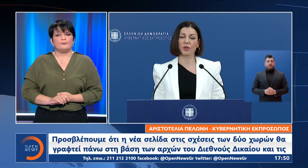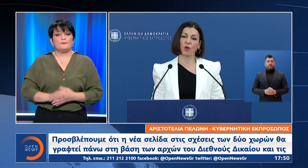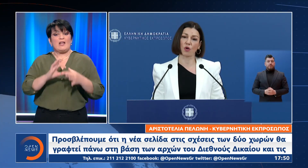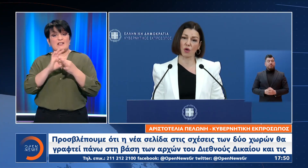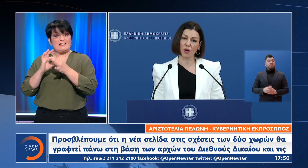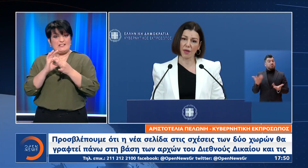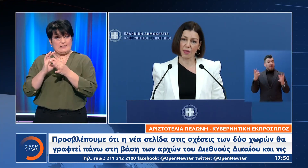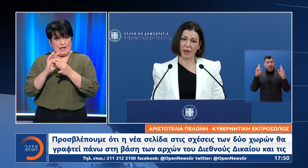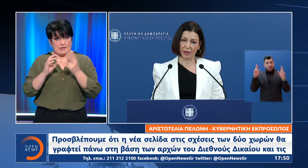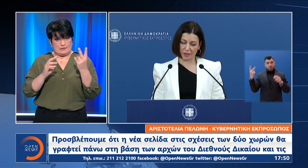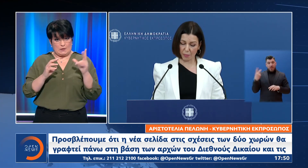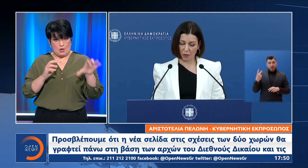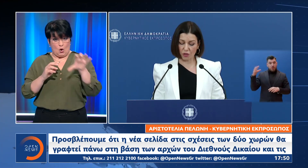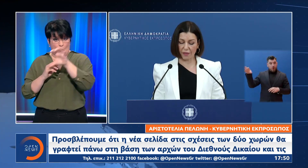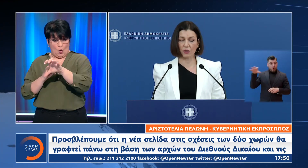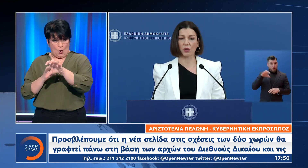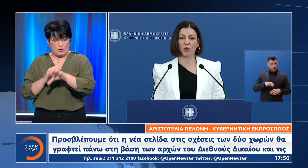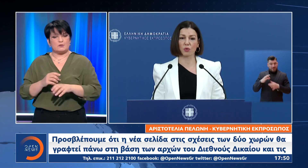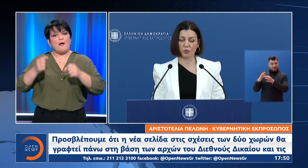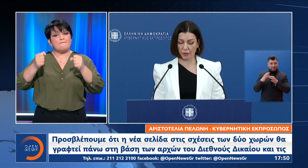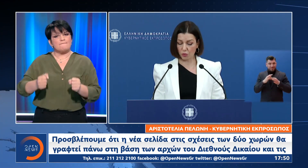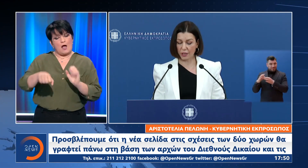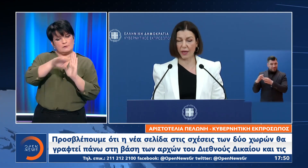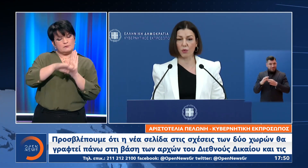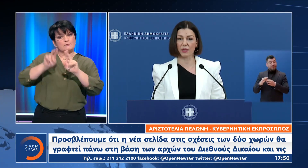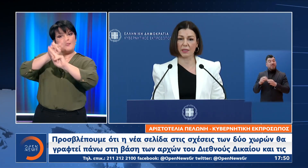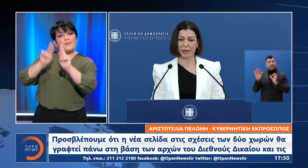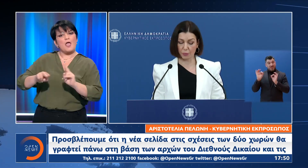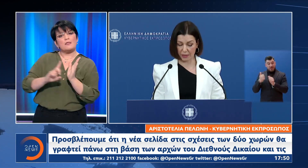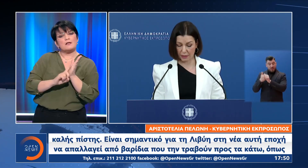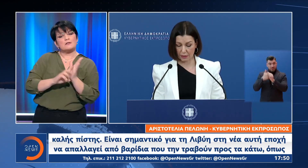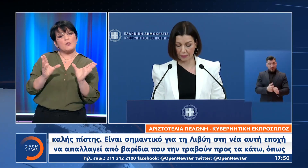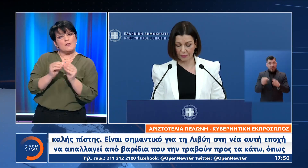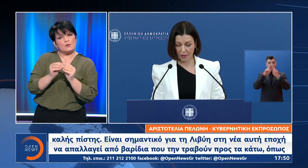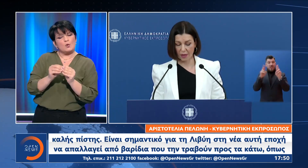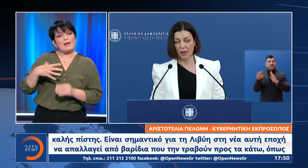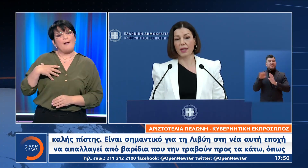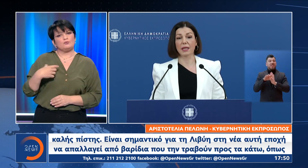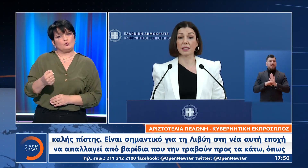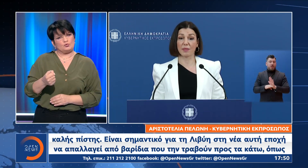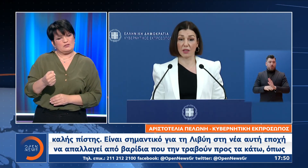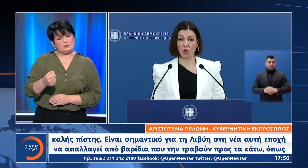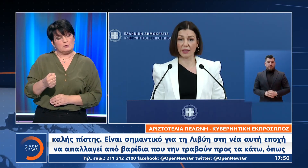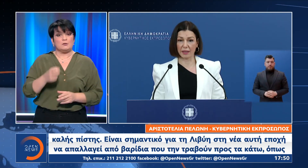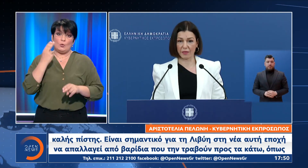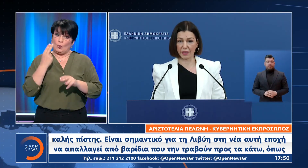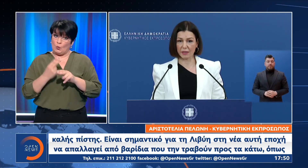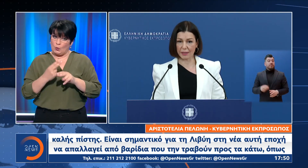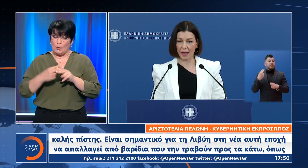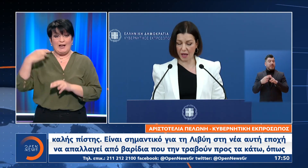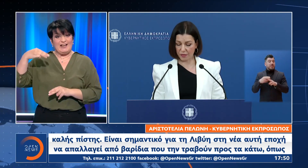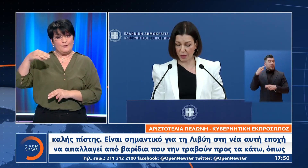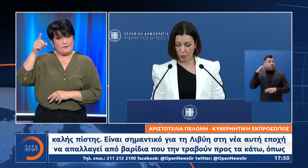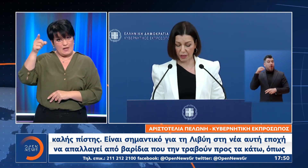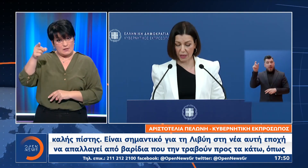σχέσεις των δύο χωρών θα γραφτεί πάνω στη βάση των αρχών του διεθνούς δικαίου και της καλής πίστης. Είναι σημαντικό για τη Λιβύη